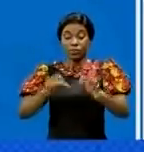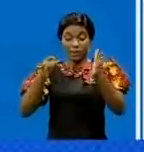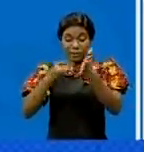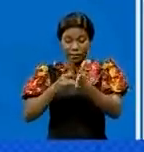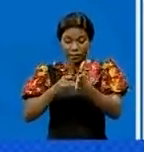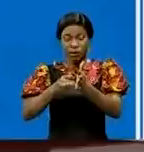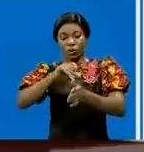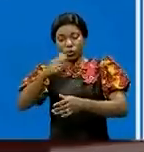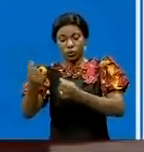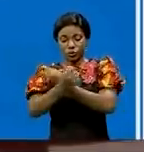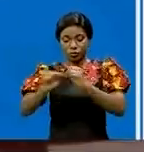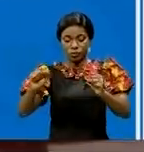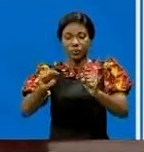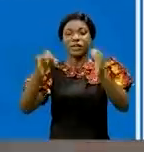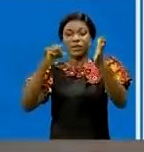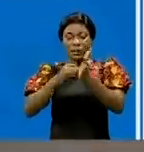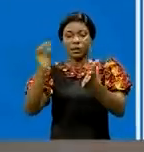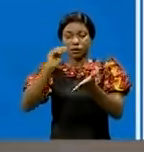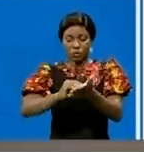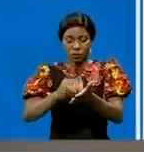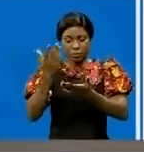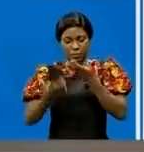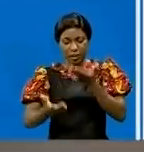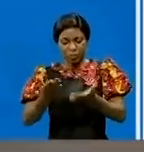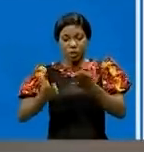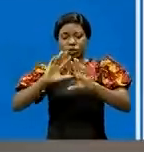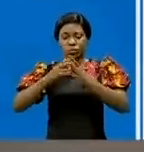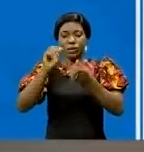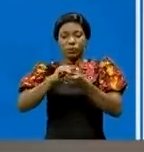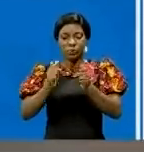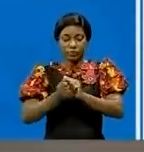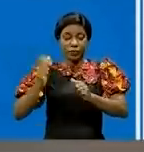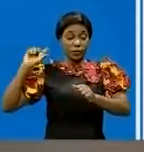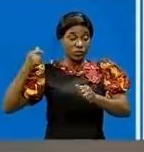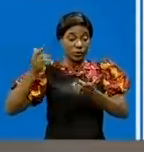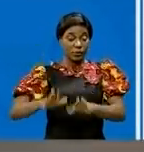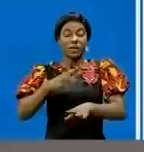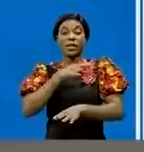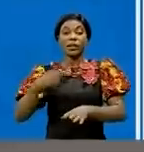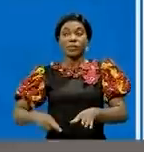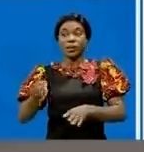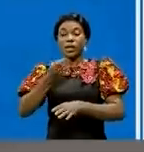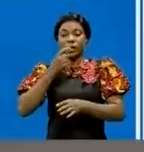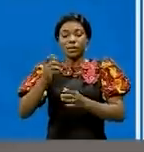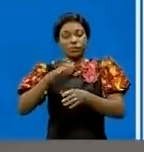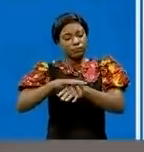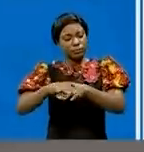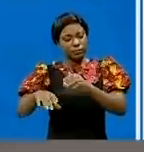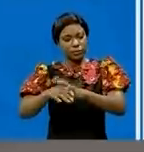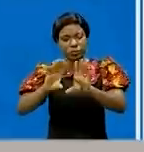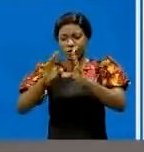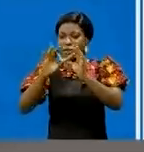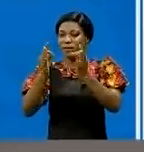rescapés. Face à cette situation, le gouvernement de la République a exprimé ses condoléances aux familles